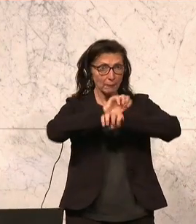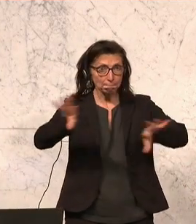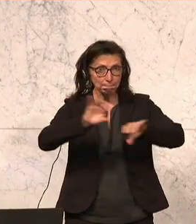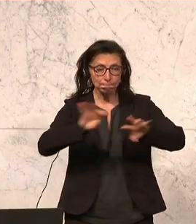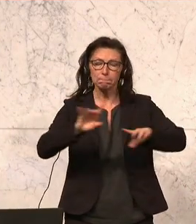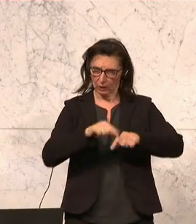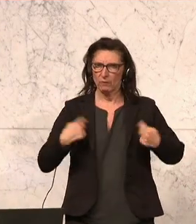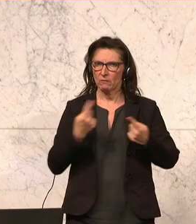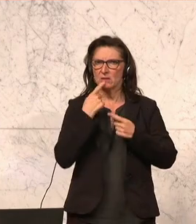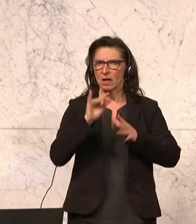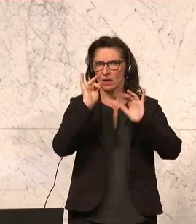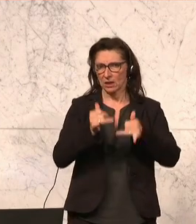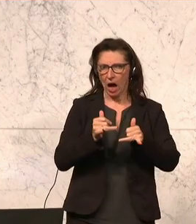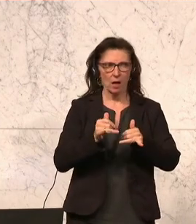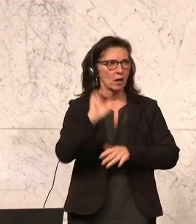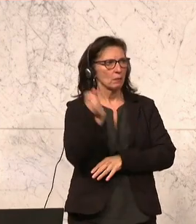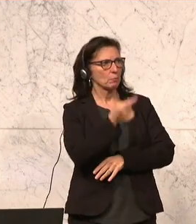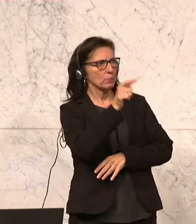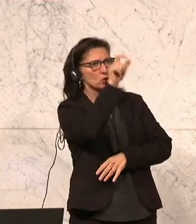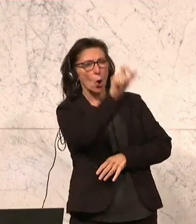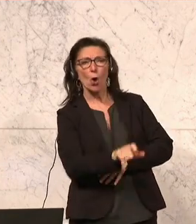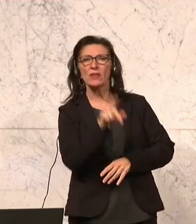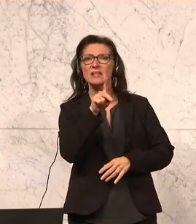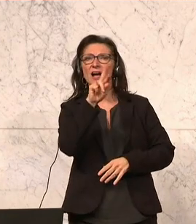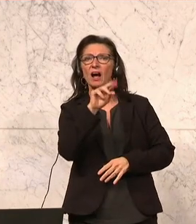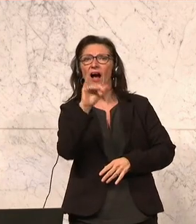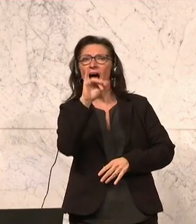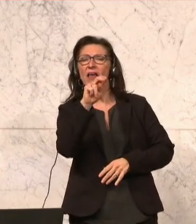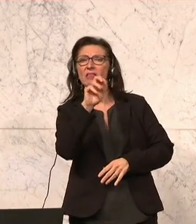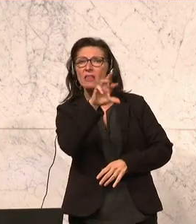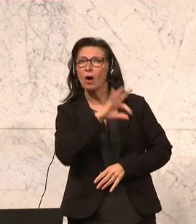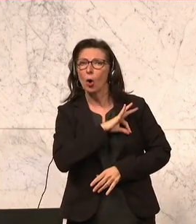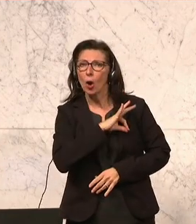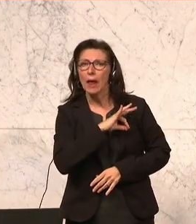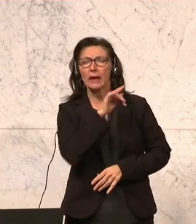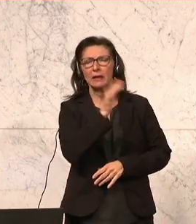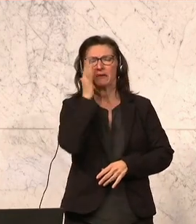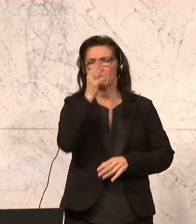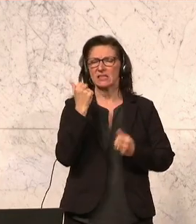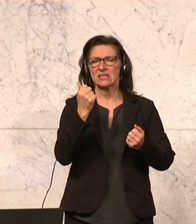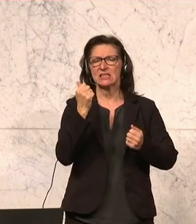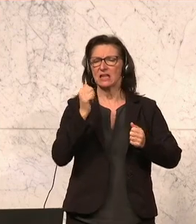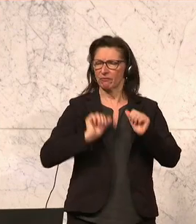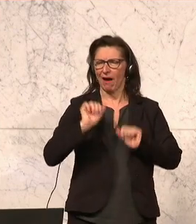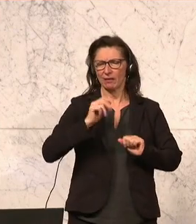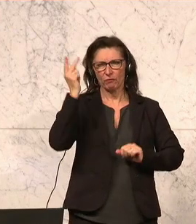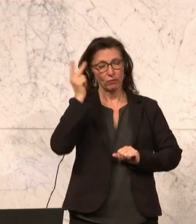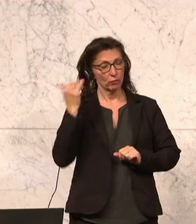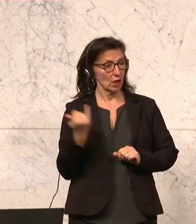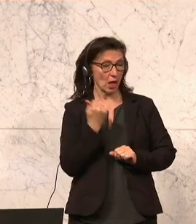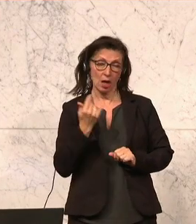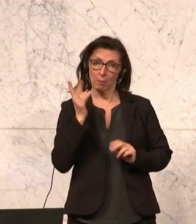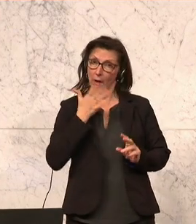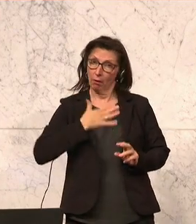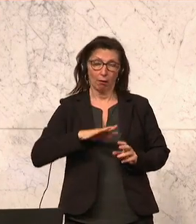sich insbesondere der Herr Kollege Grein und andere dort auch vernünftig benehmen werden. Wir sind jederzeit zu Gesprächen bereit darüber. Wir müssen